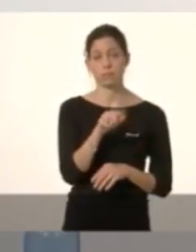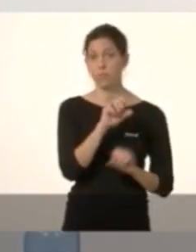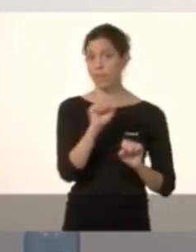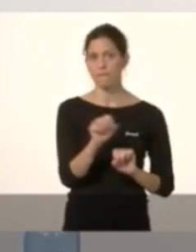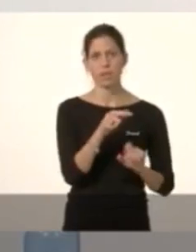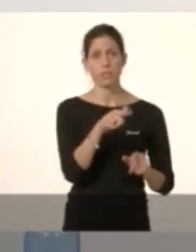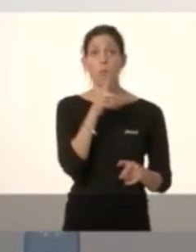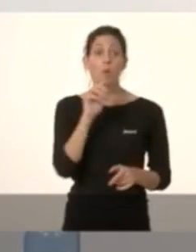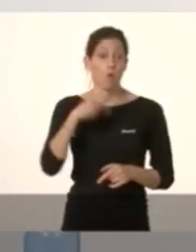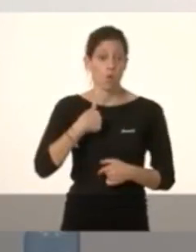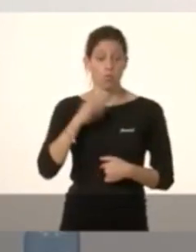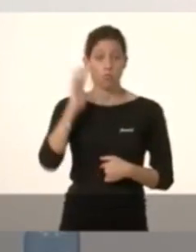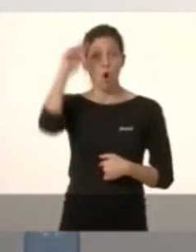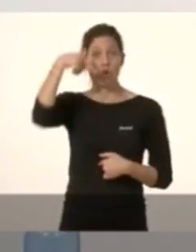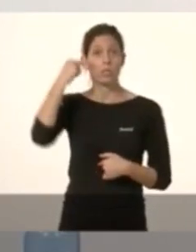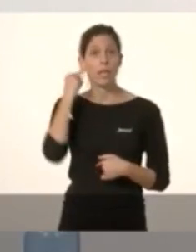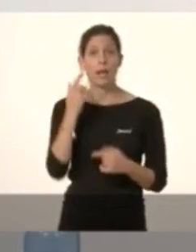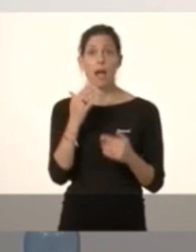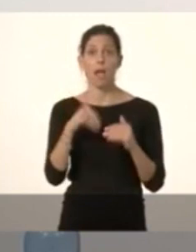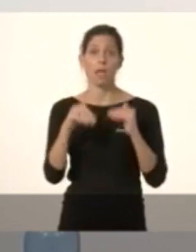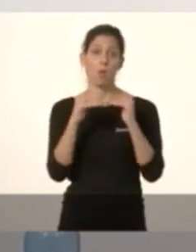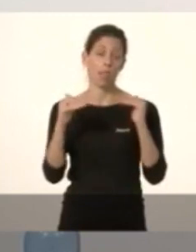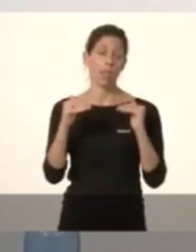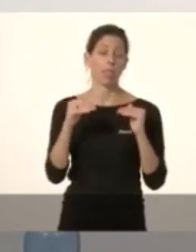Primer, perquè soc la consellera d'Igualtat i Polítiques Inclusives.